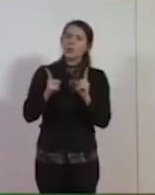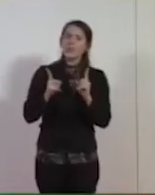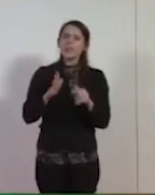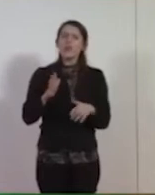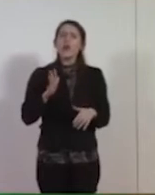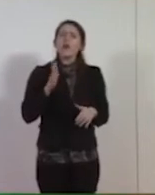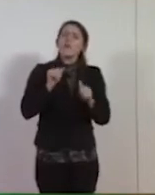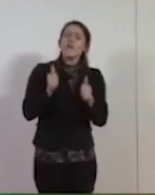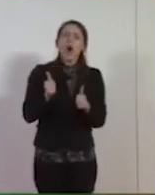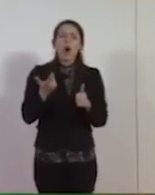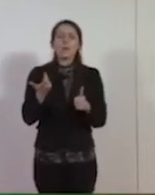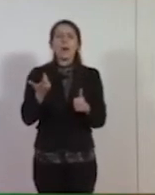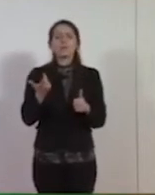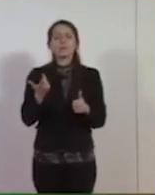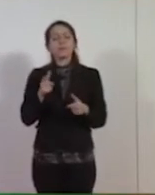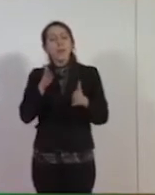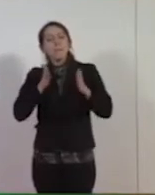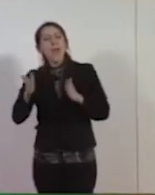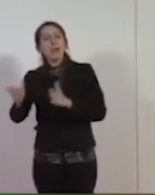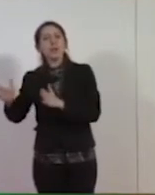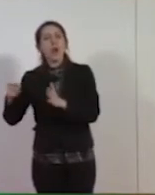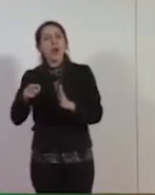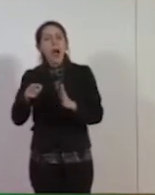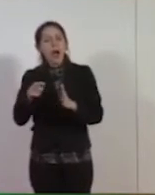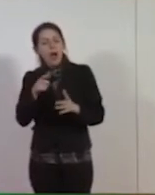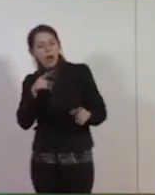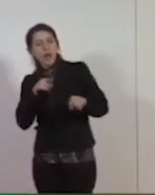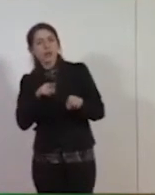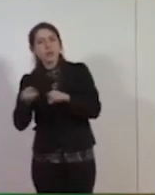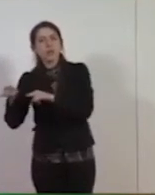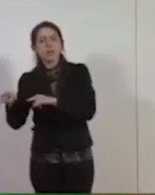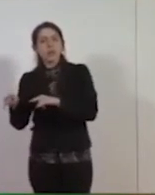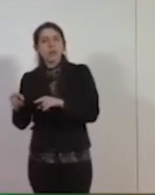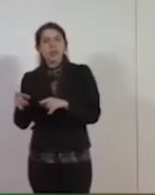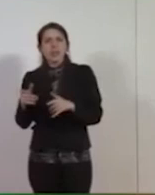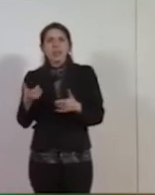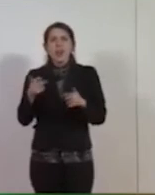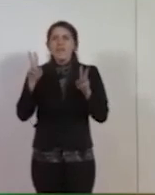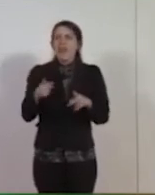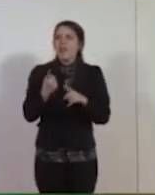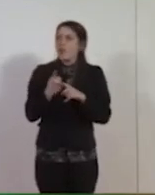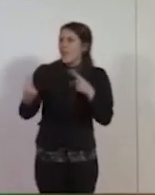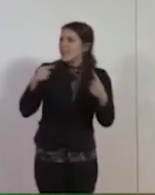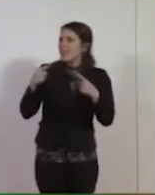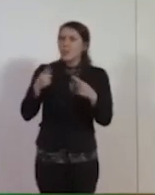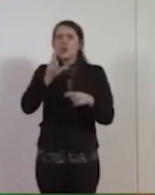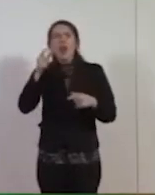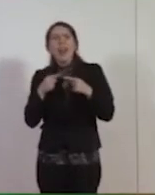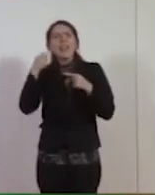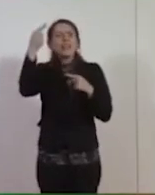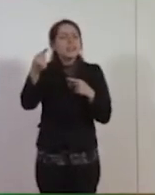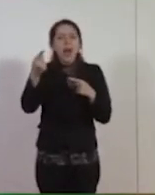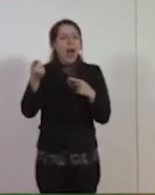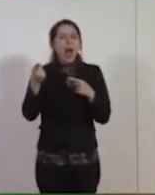discredito personale che sembrava superare una discussione che riguardava invece che cosa dovevamo fare per l'Italia. Noi non